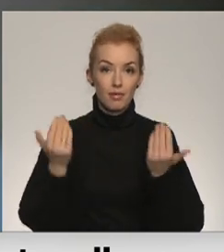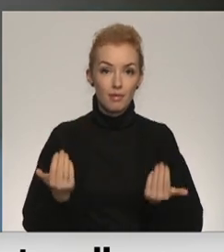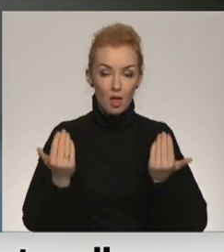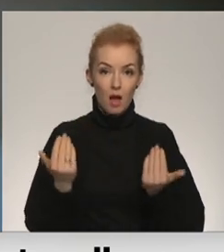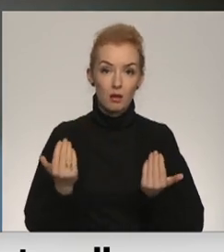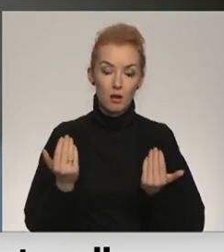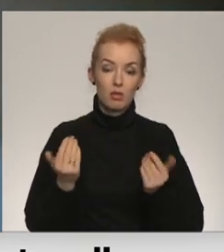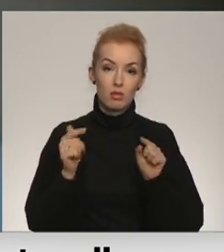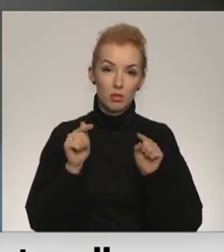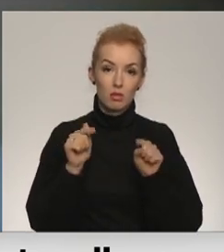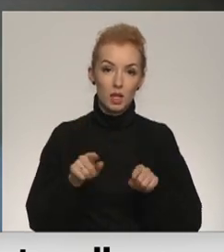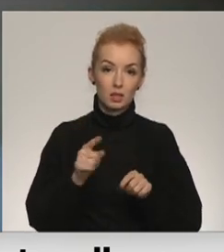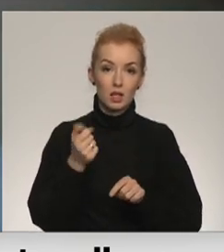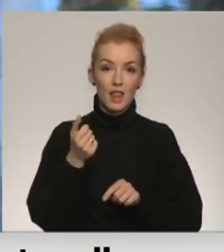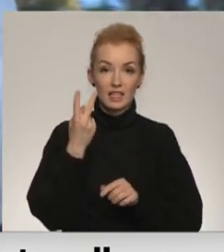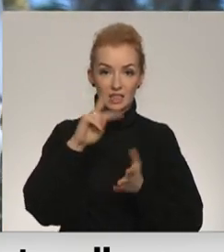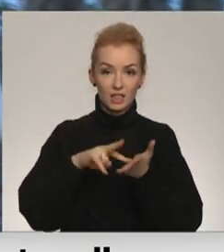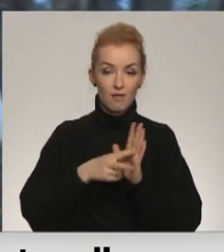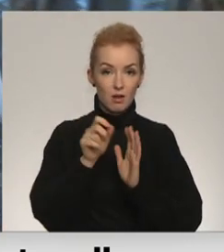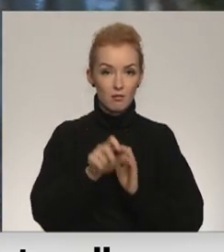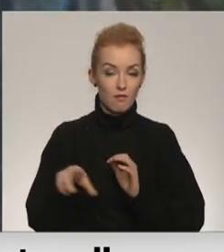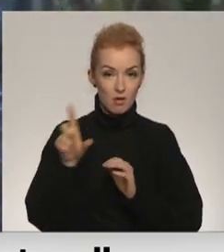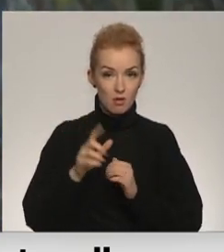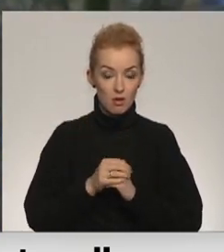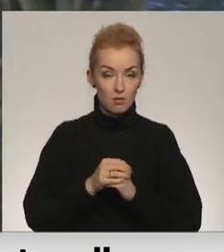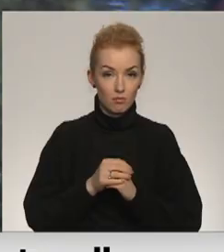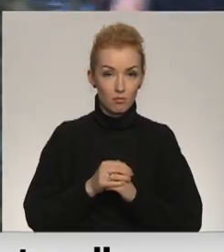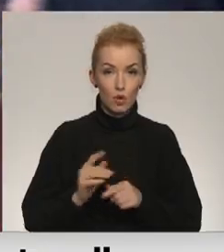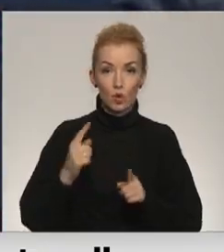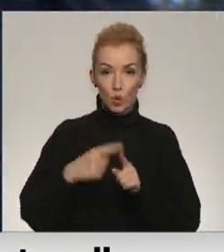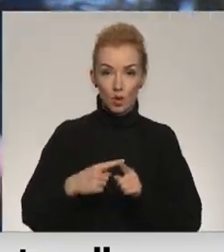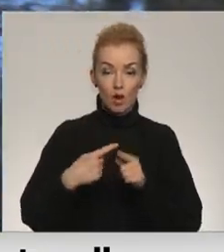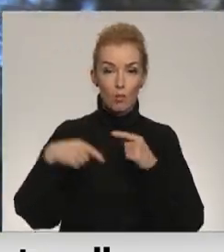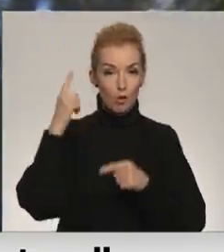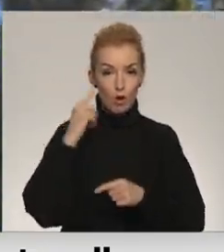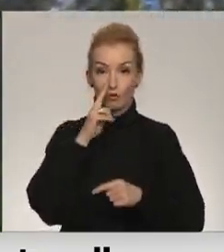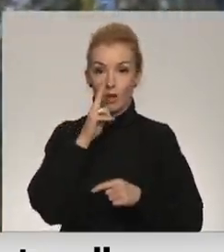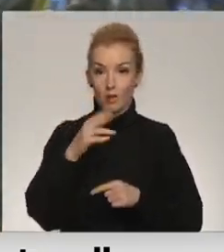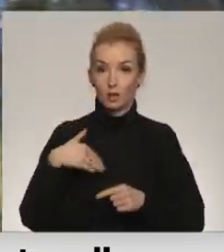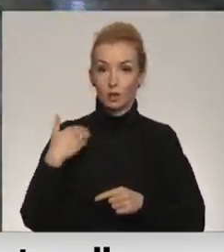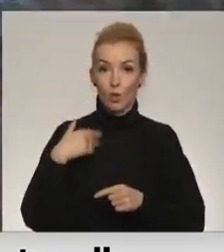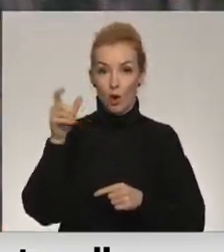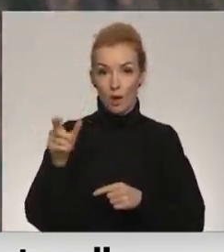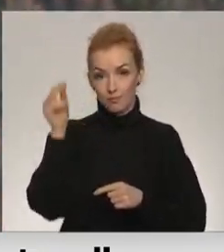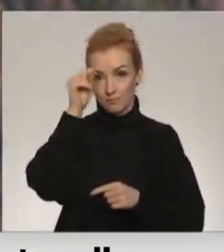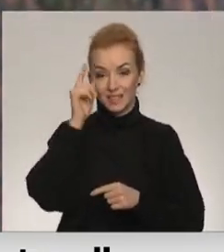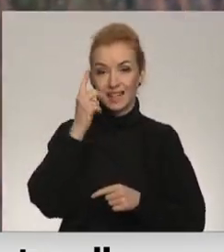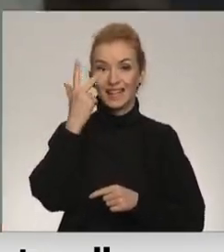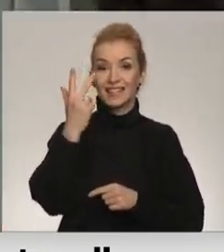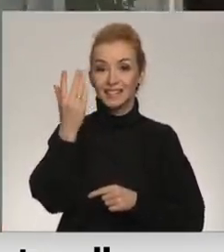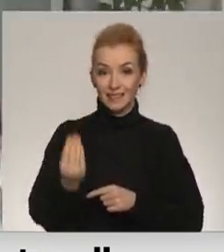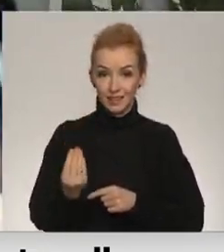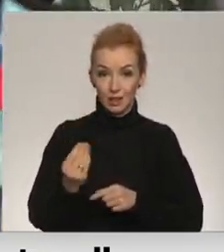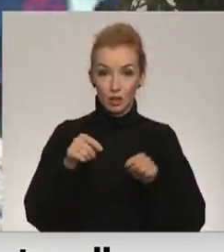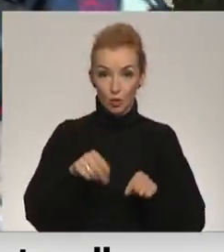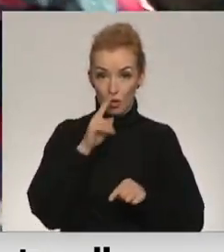tas ir gan drīz divreiz lielāks. Te gan jāpiebilst, ka pagājušajā nedēļā skolēni mācījās vien trīs darba dienas,